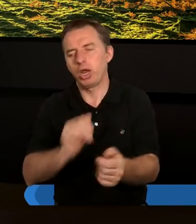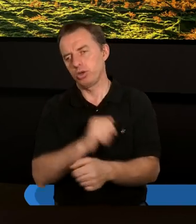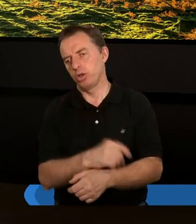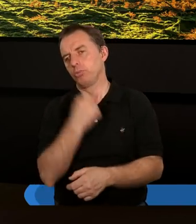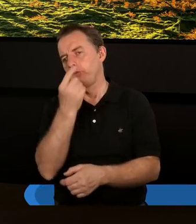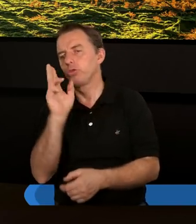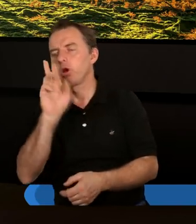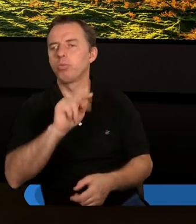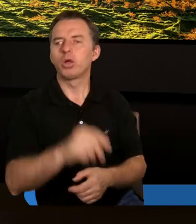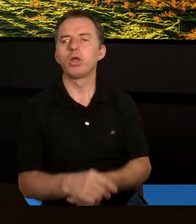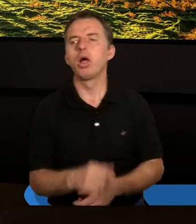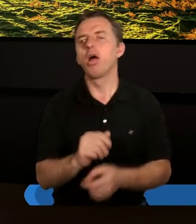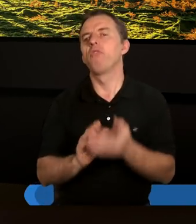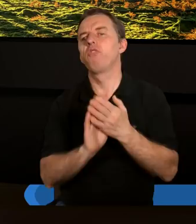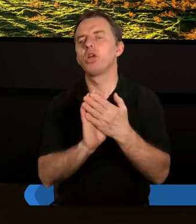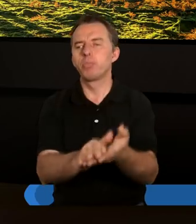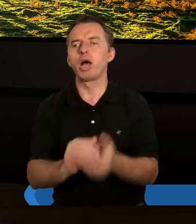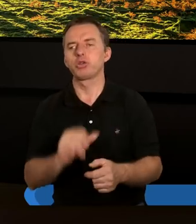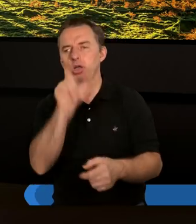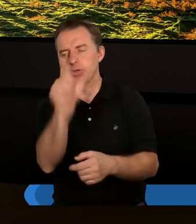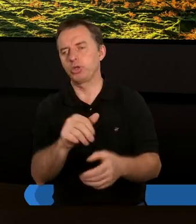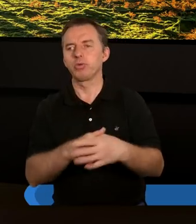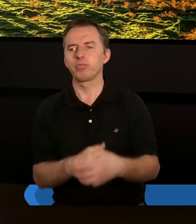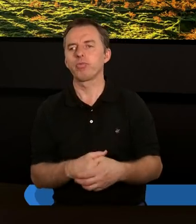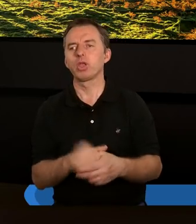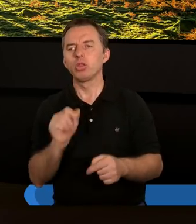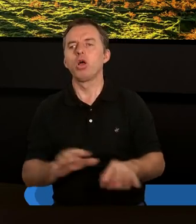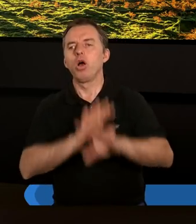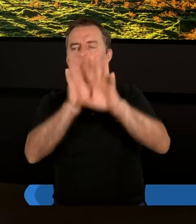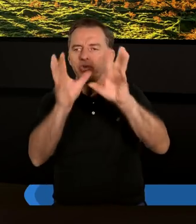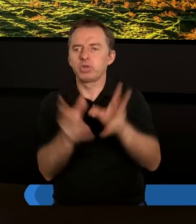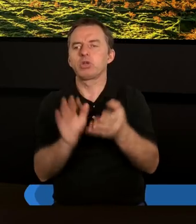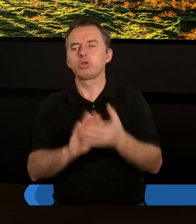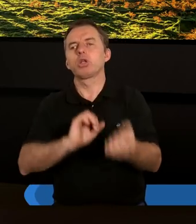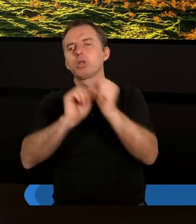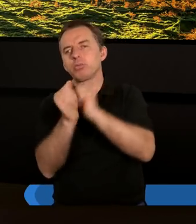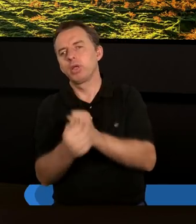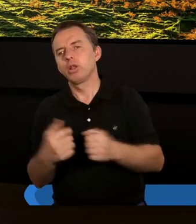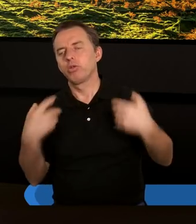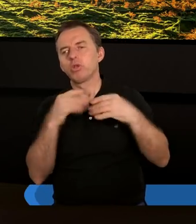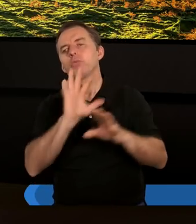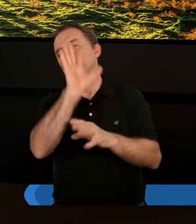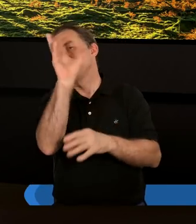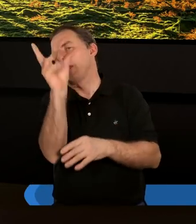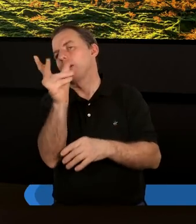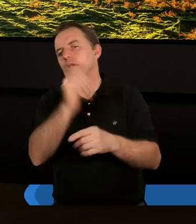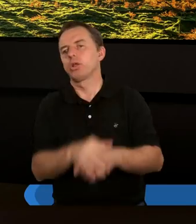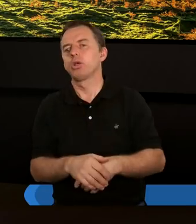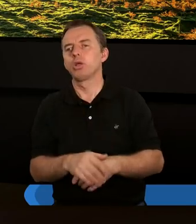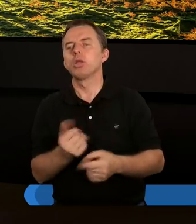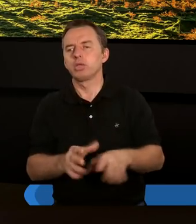może powiedzieć komuś wybaczam Ci. i to wszystko się zmienia. I to wszystko w gdzieś piękny sposób